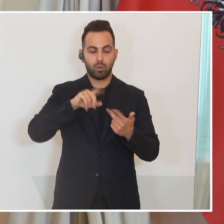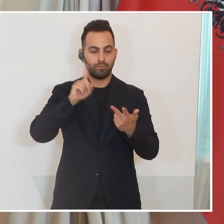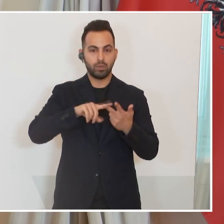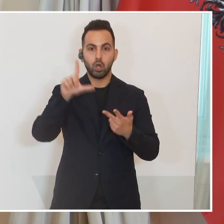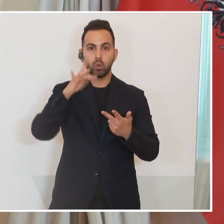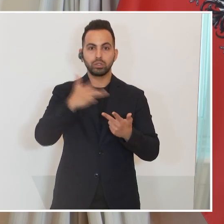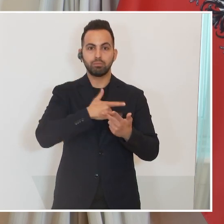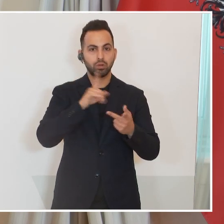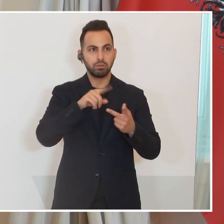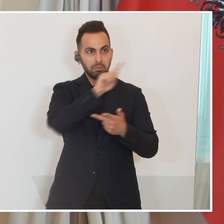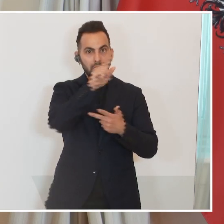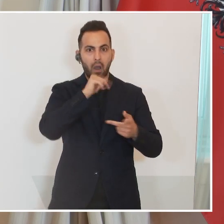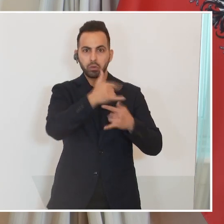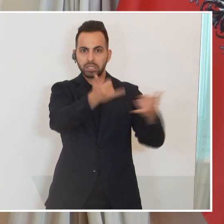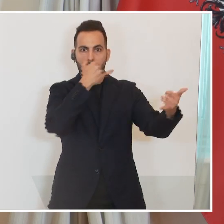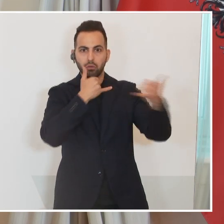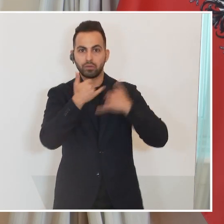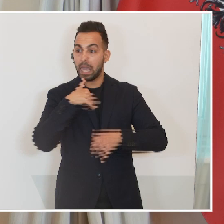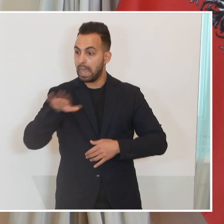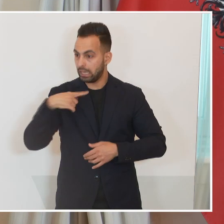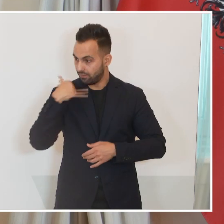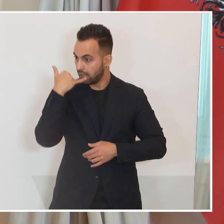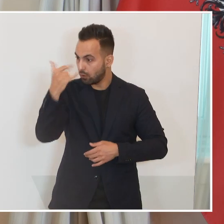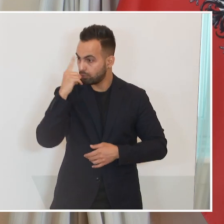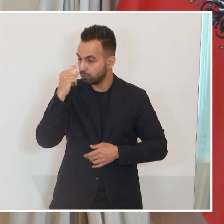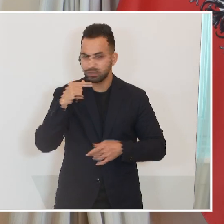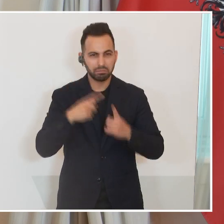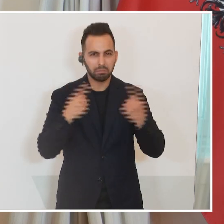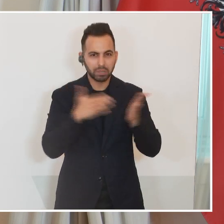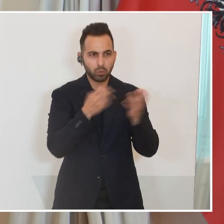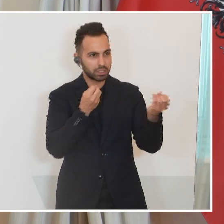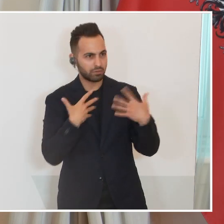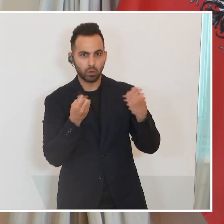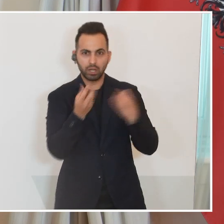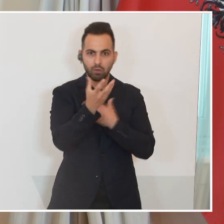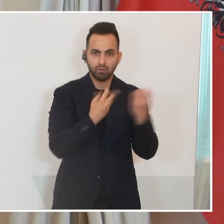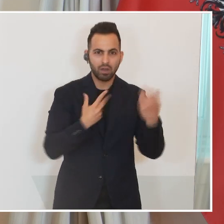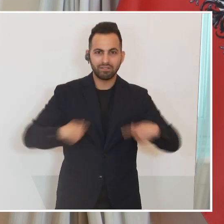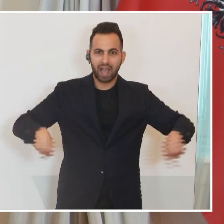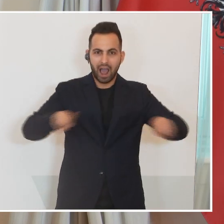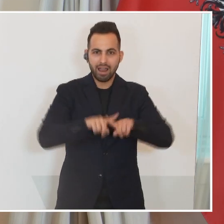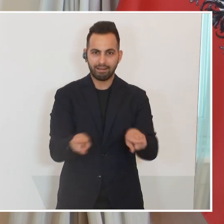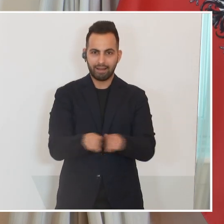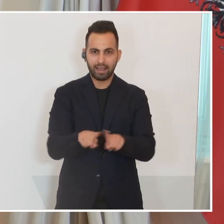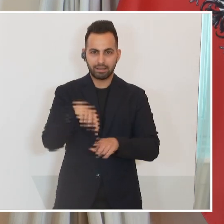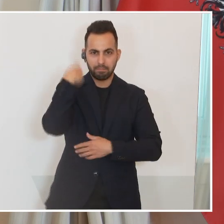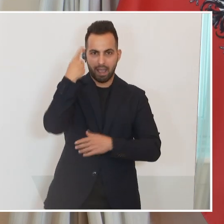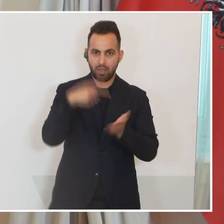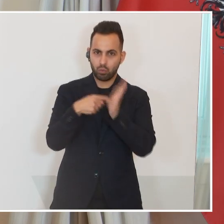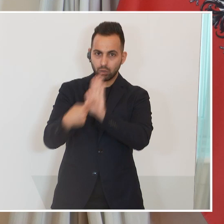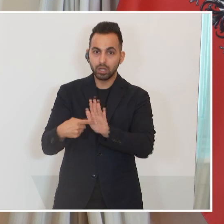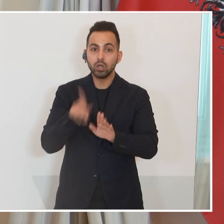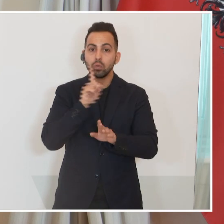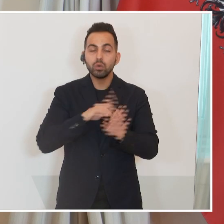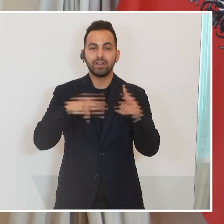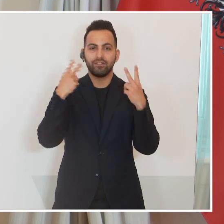ruft mich auch nicht an und sagt, ich telefoniere jetzt mit Präsident Putin, ist auch nicht notwendig, weil wir alle die gleiche Position vertreten. Das Entscheidende ist, dass man dann das